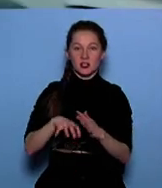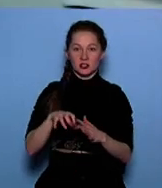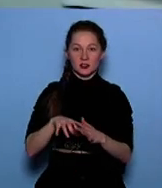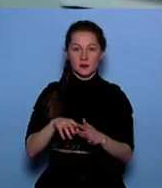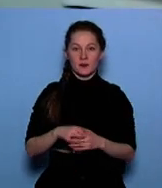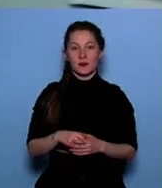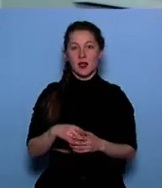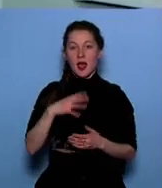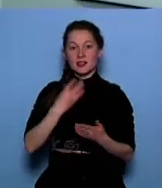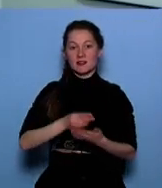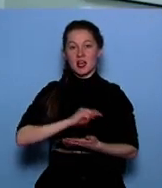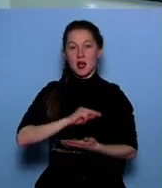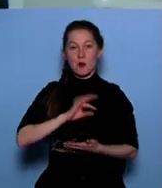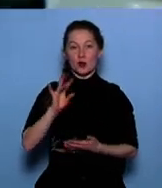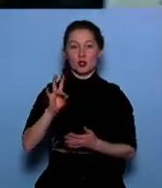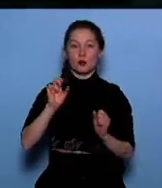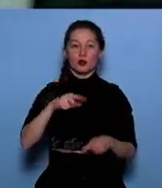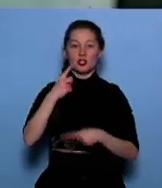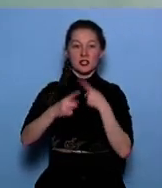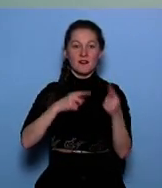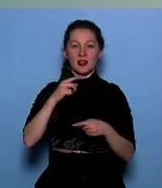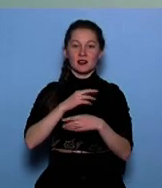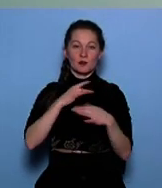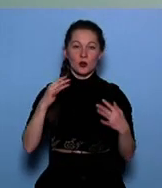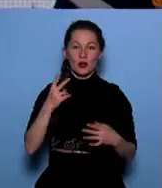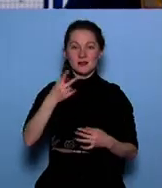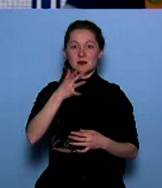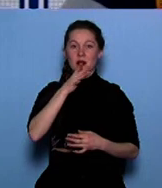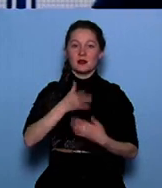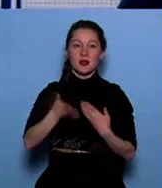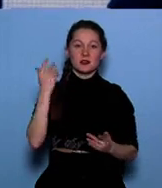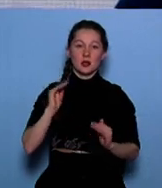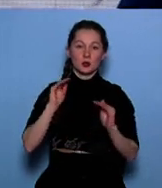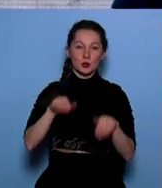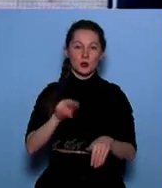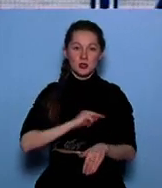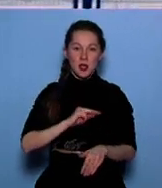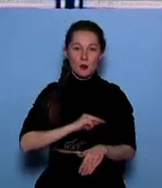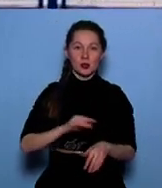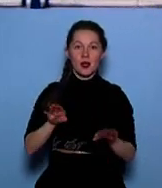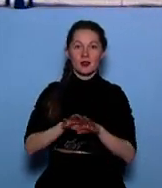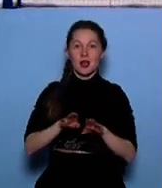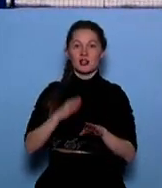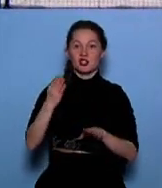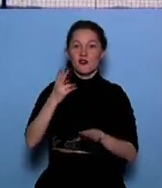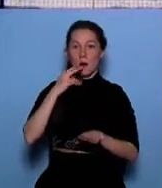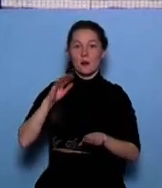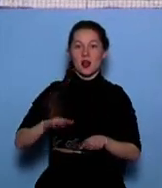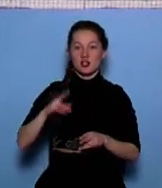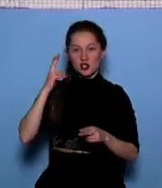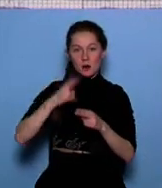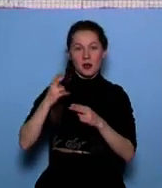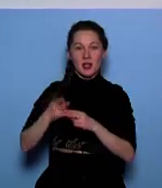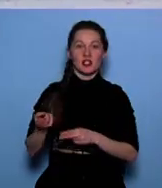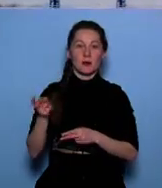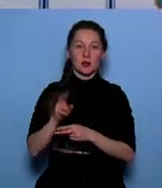Харин. О своей работе он может говорить часами. На станцию устроился 25 лет назад. Вслед за ним сюда пришли работать и его младшие братья Алексей и